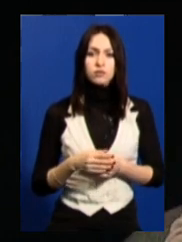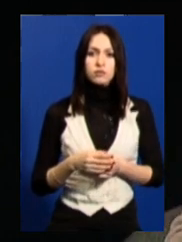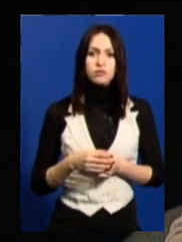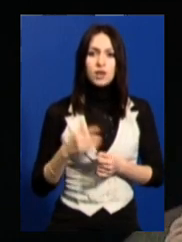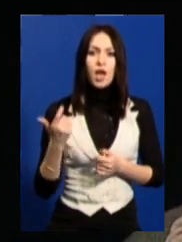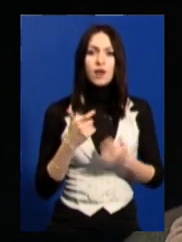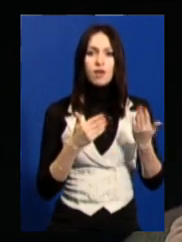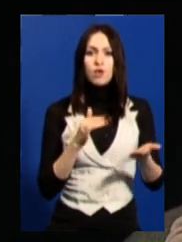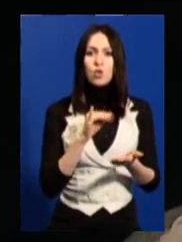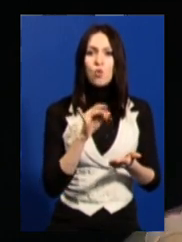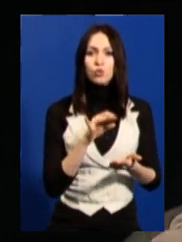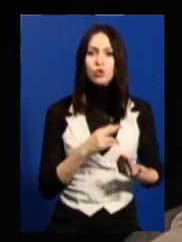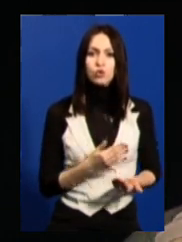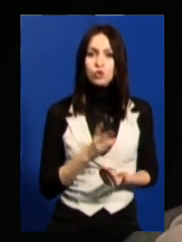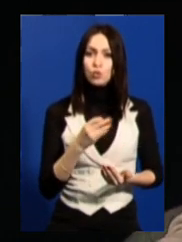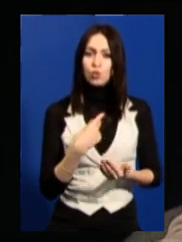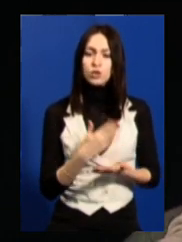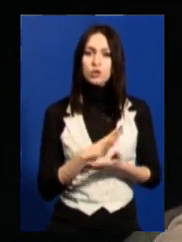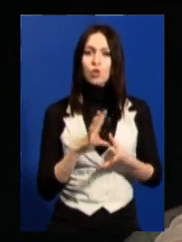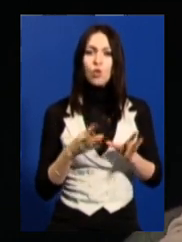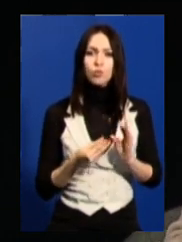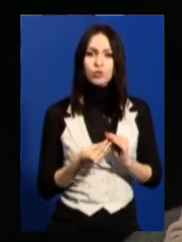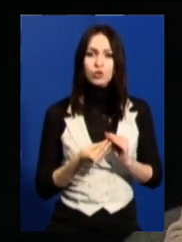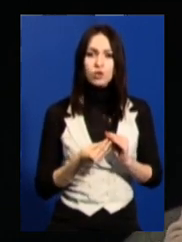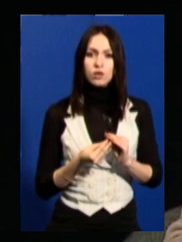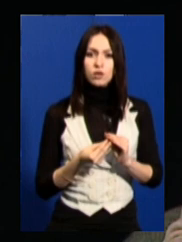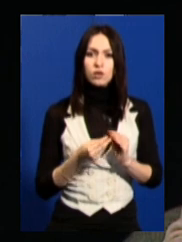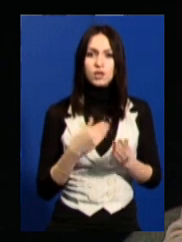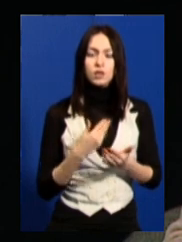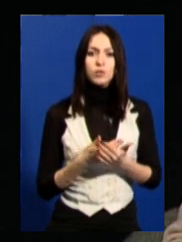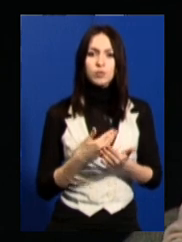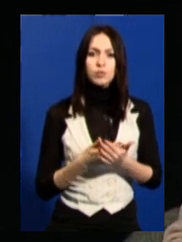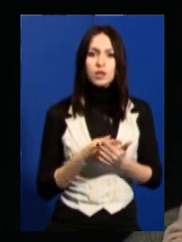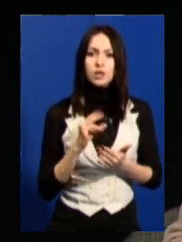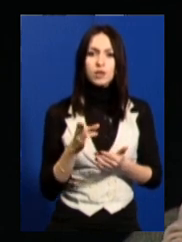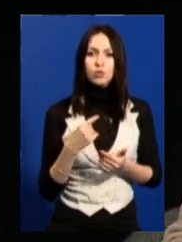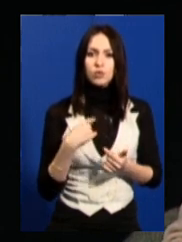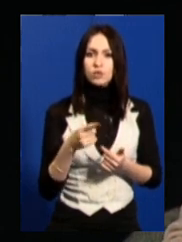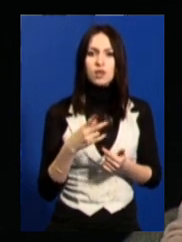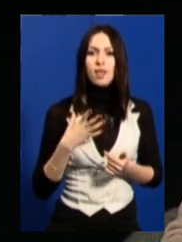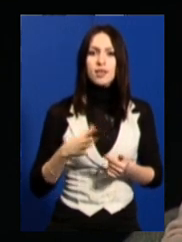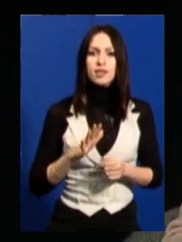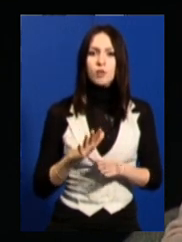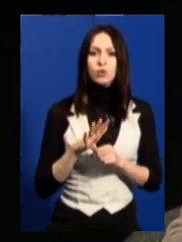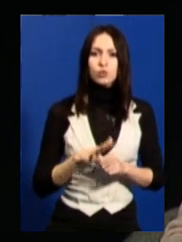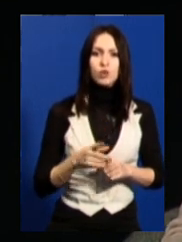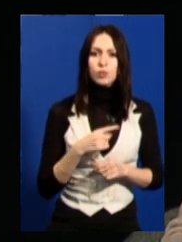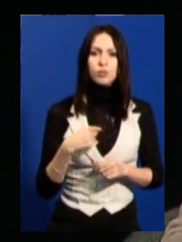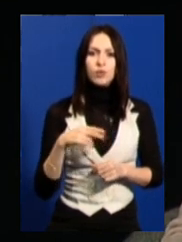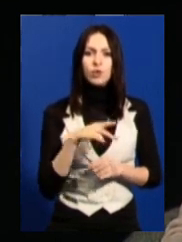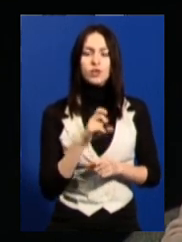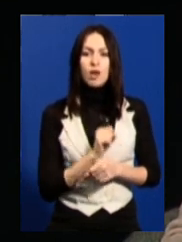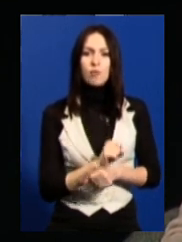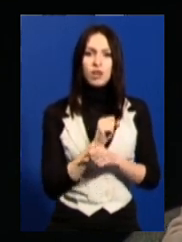Ужгород. Але у нас є щось дуже спільне в бекграунді. Я не знаю, скажімо, жодна з нас не терпить приниження, тому ми виходимо на